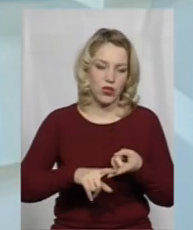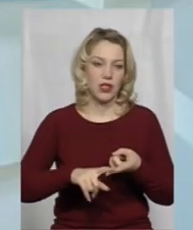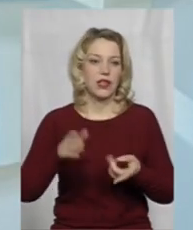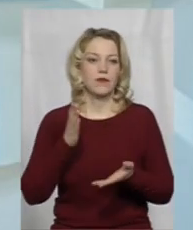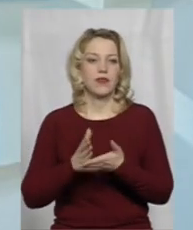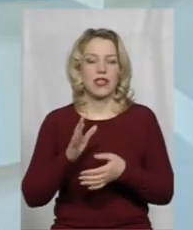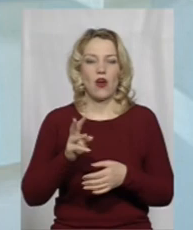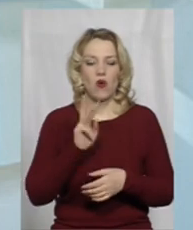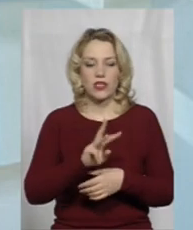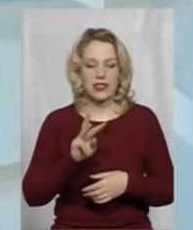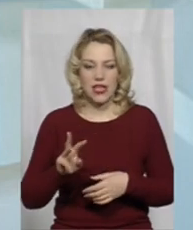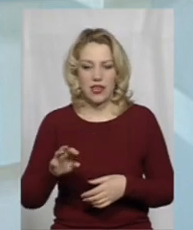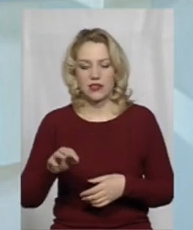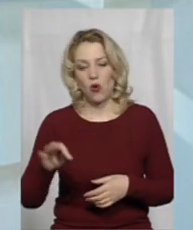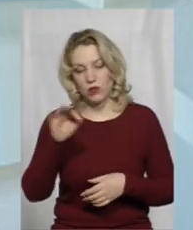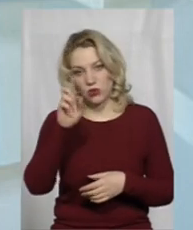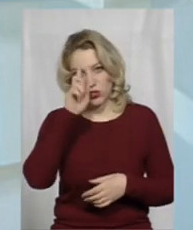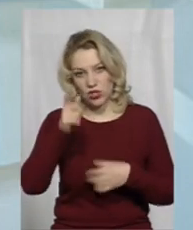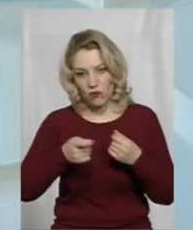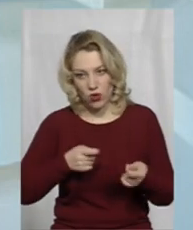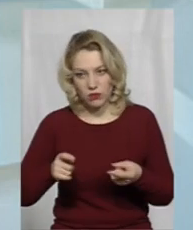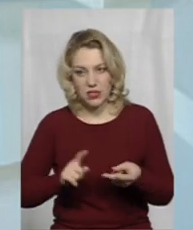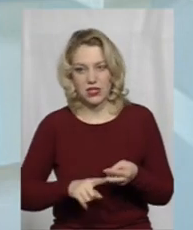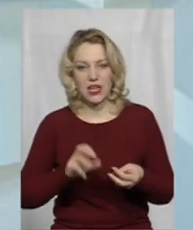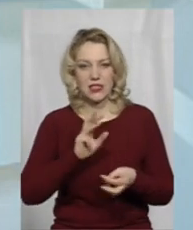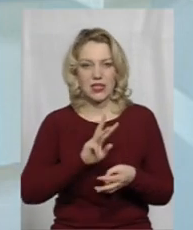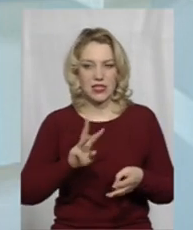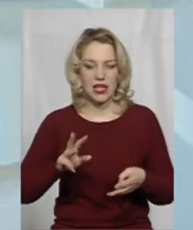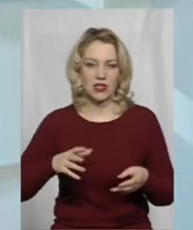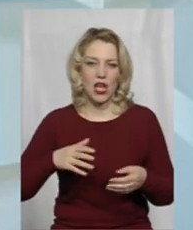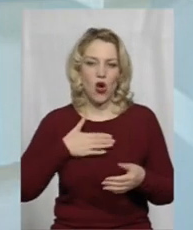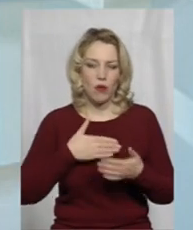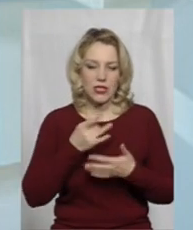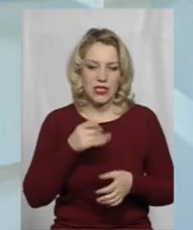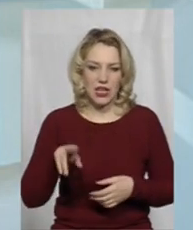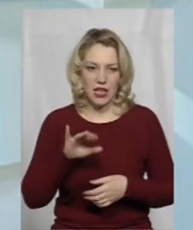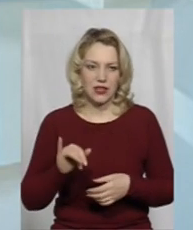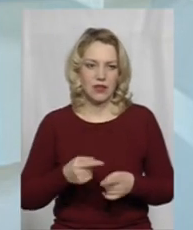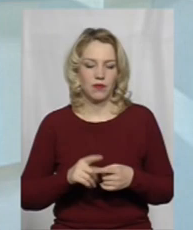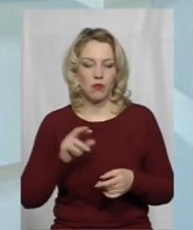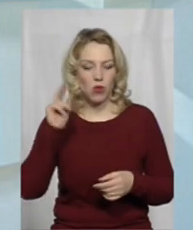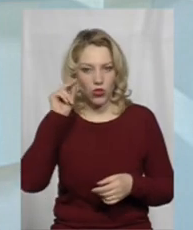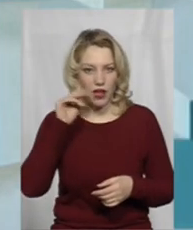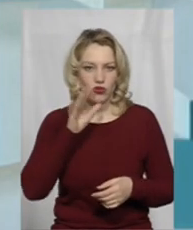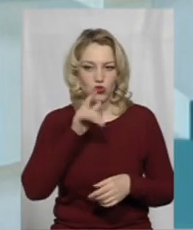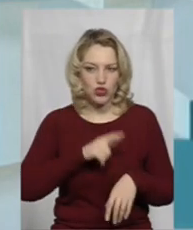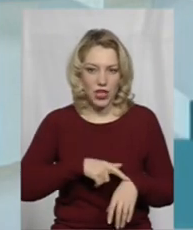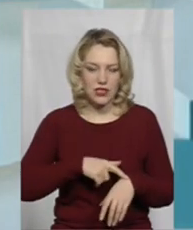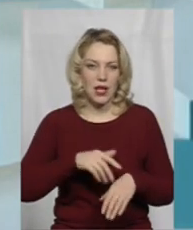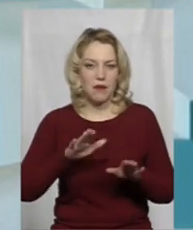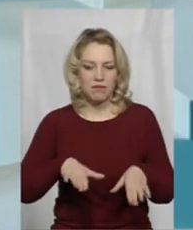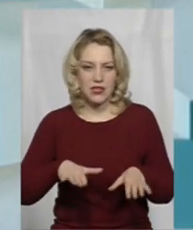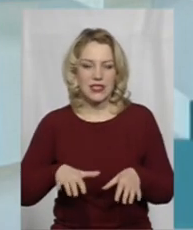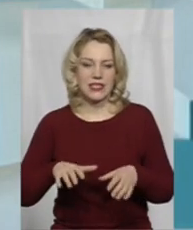офіційному сайті обласної державної адміністрації, на сайті громадської ради про дату, час, місце,